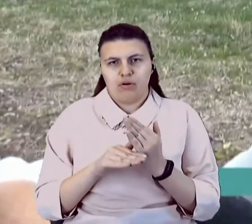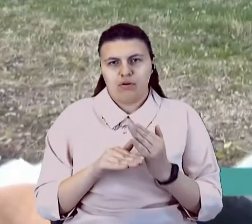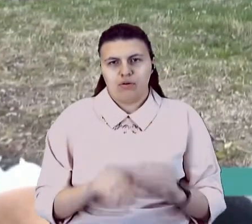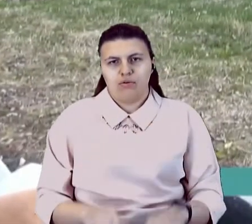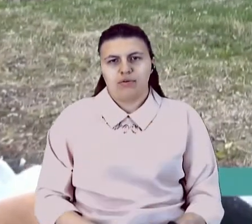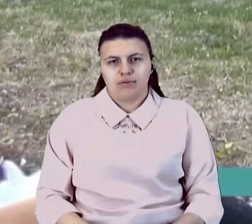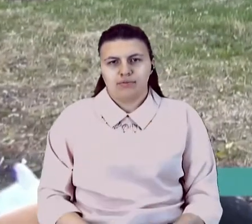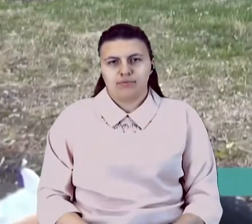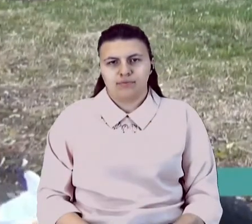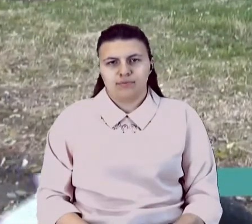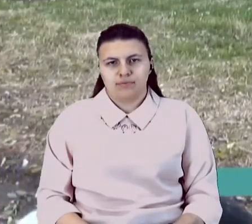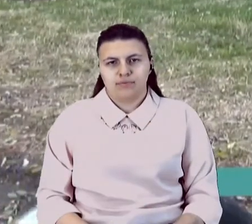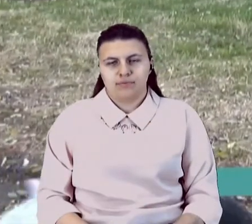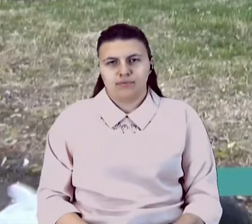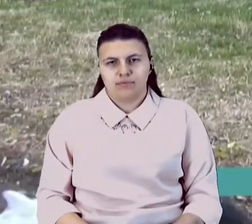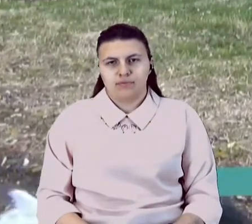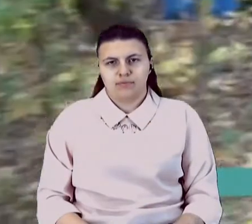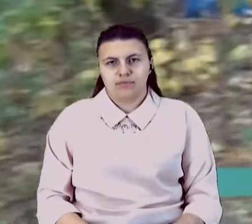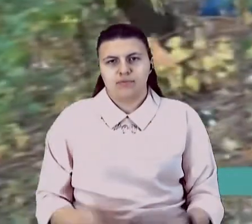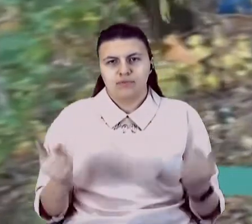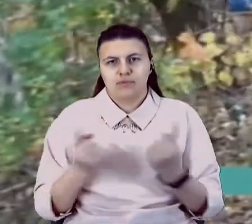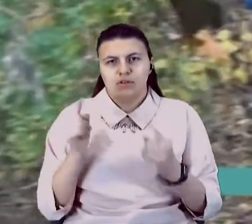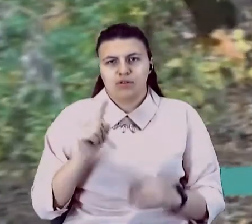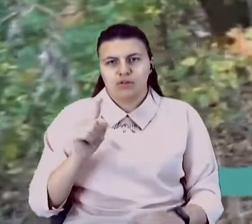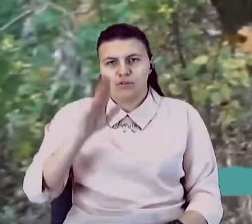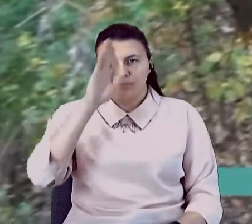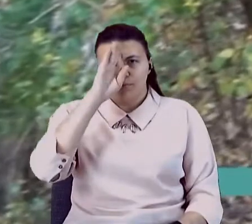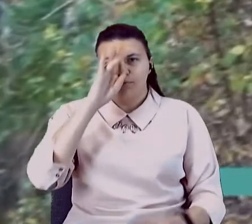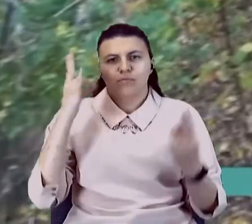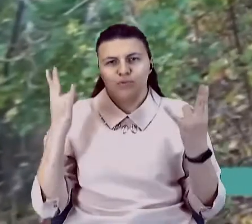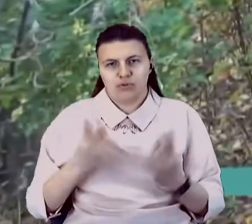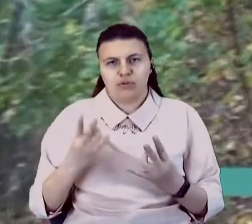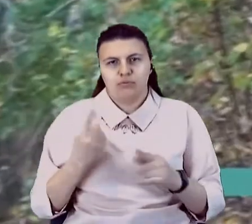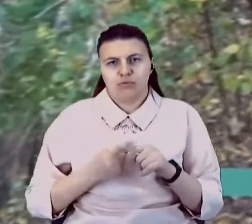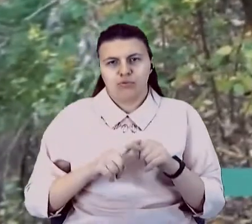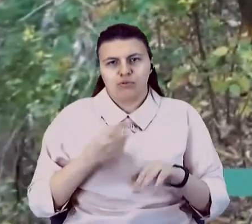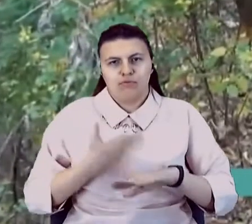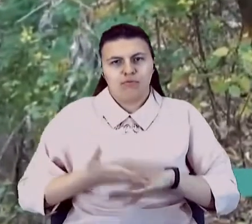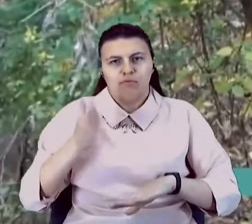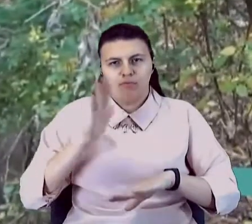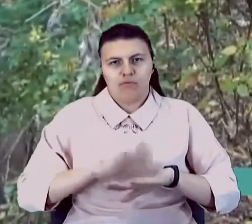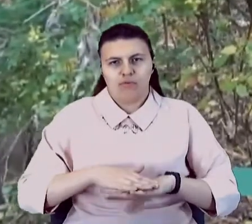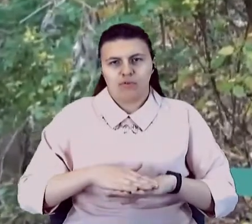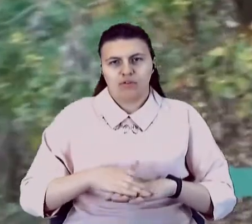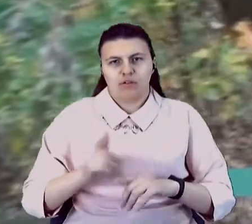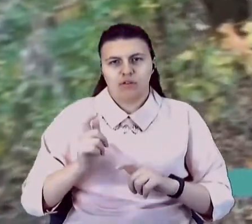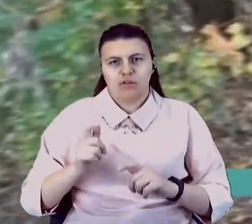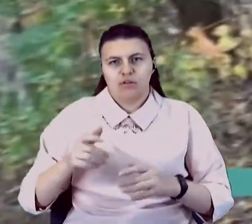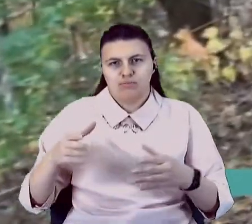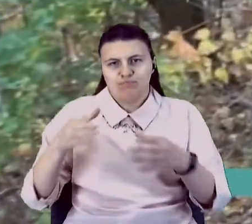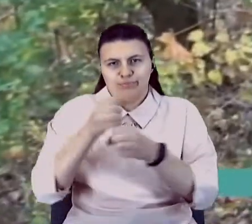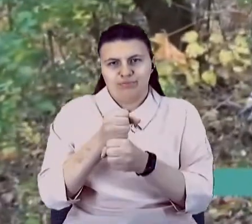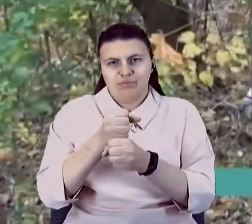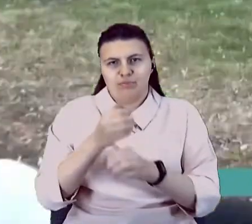Звичайно, що тут і чоловіча сила потрібна, бо важкі ці мішки. Хлопці допомагають. І